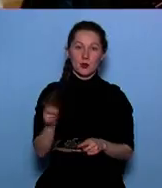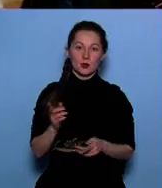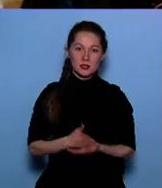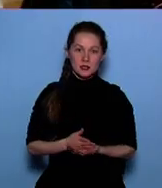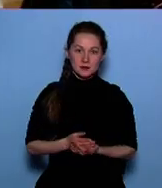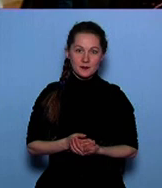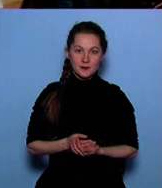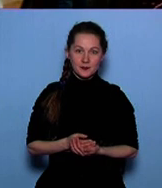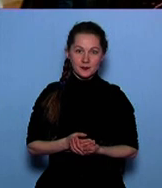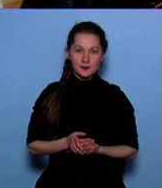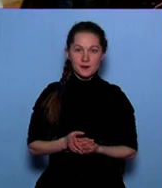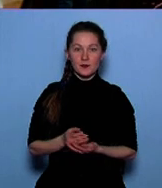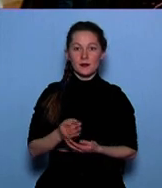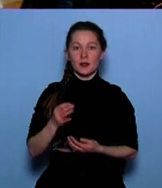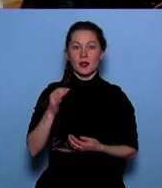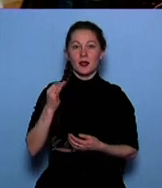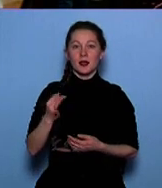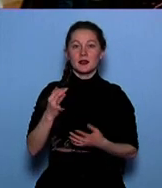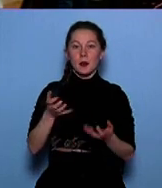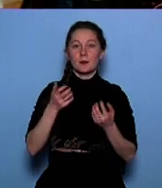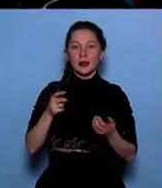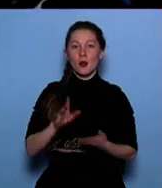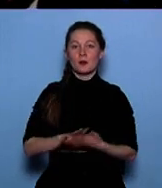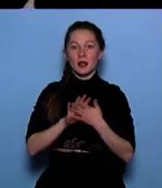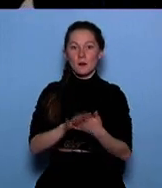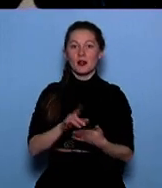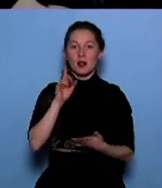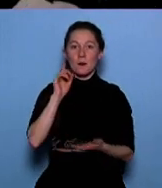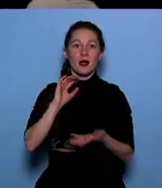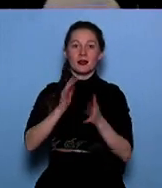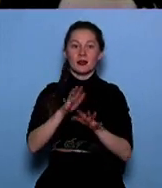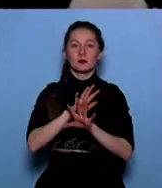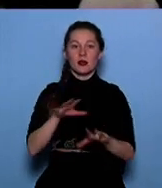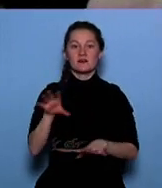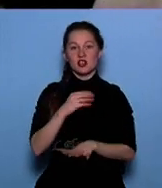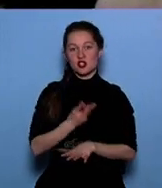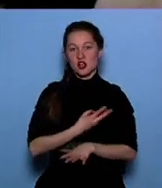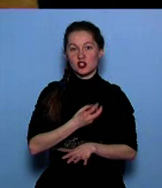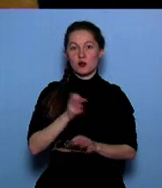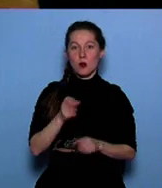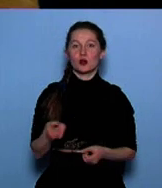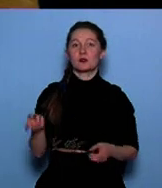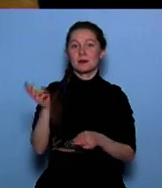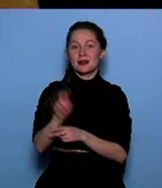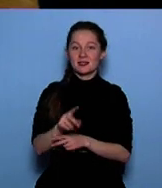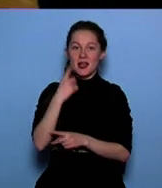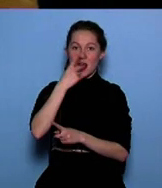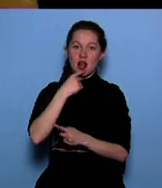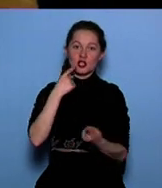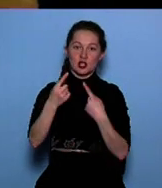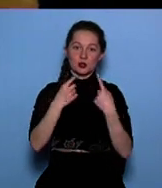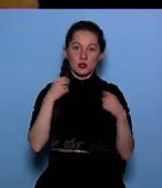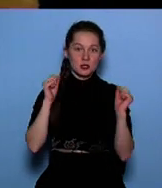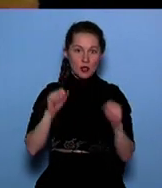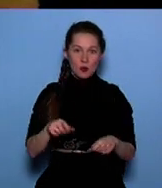Впрочем, и живую подачу заявлений в приемную кампанию пока никто не отменяет. Все желающие смогут прийти и получить необходимую консультацию о